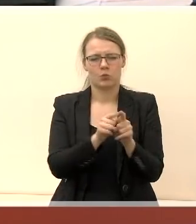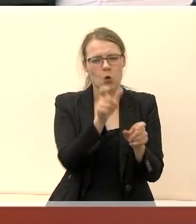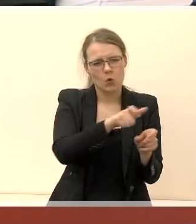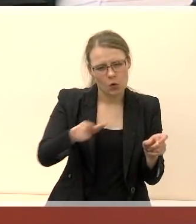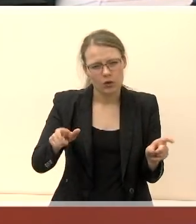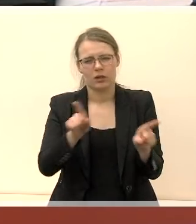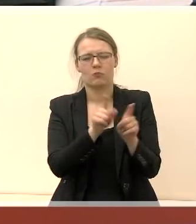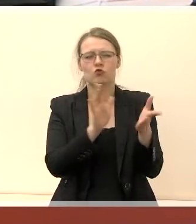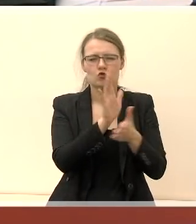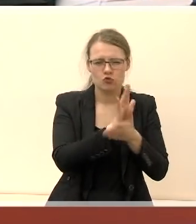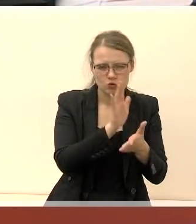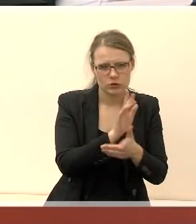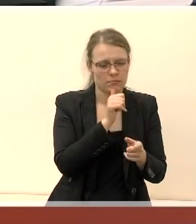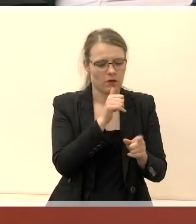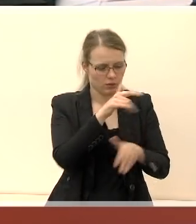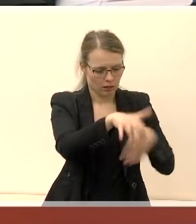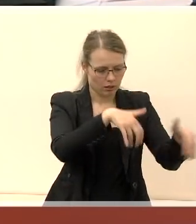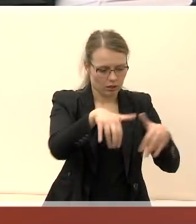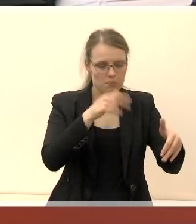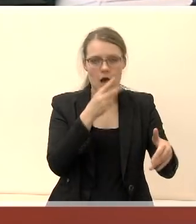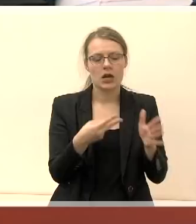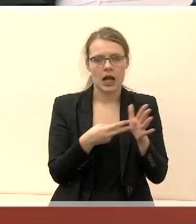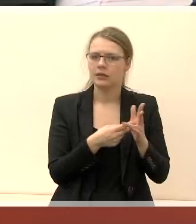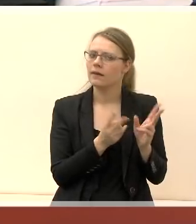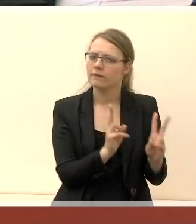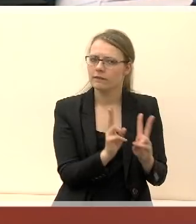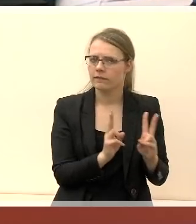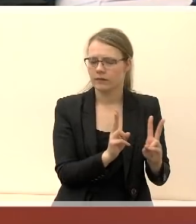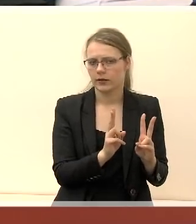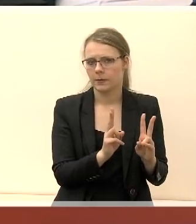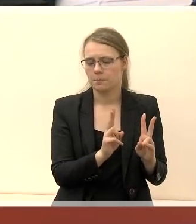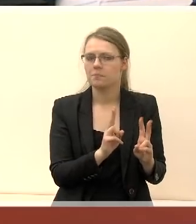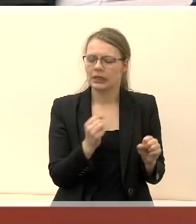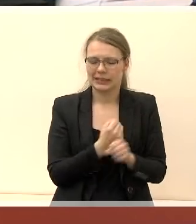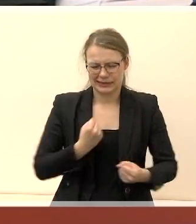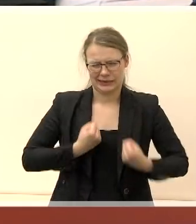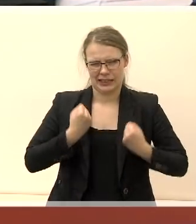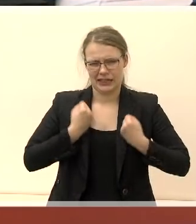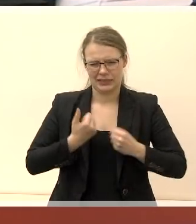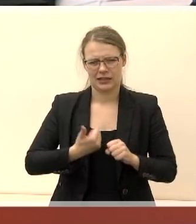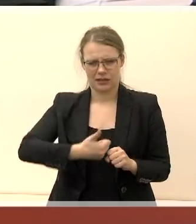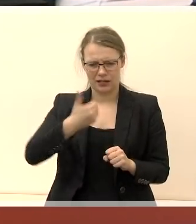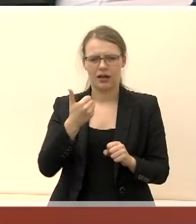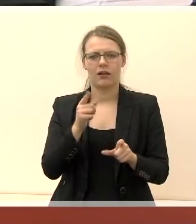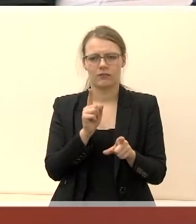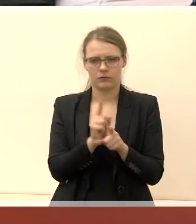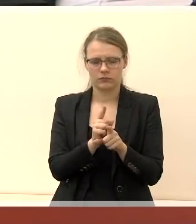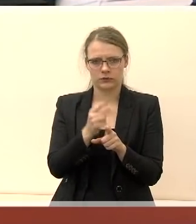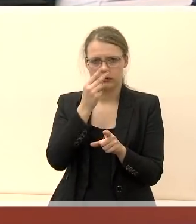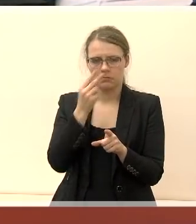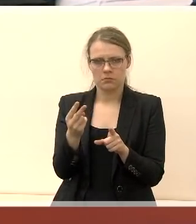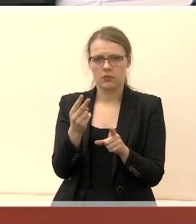galvoj, atliekų surinkimas, kad nekiltų kainą gyventojams. Mes turim dėti visas pastangas, perimt macas,